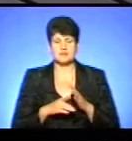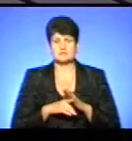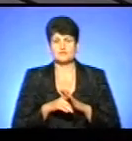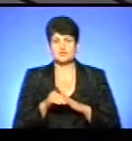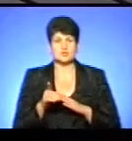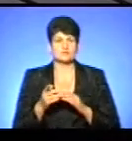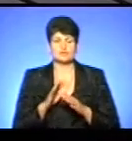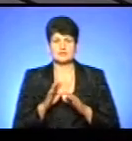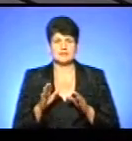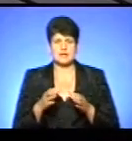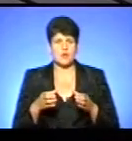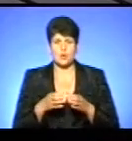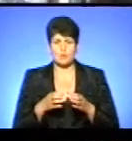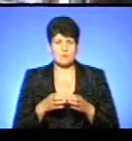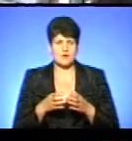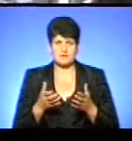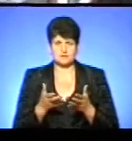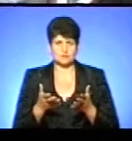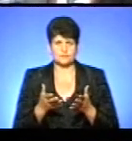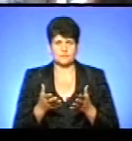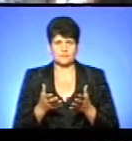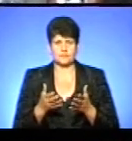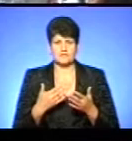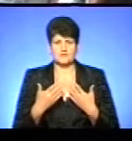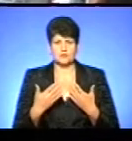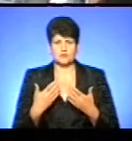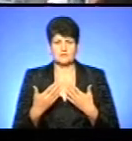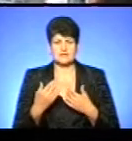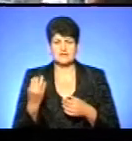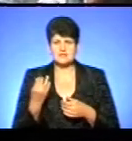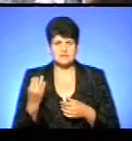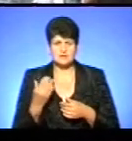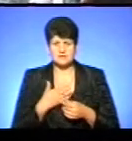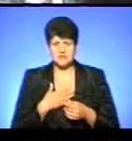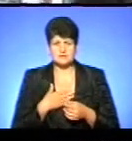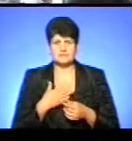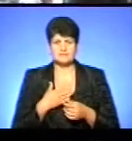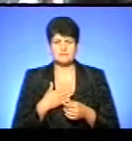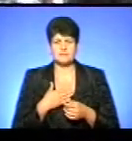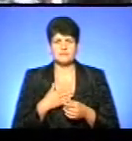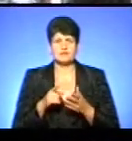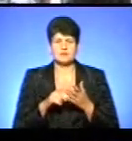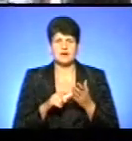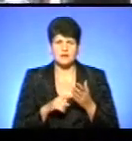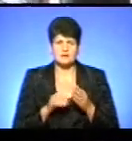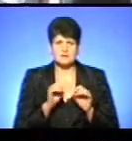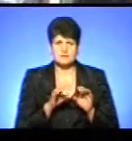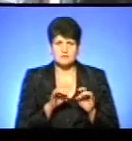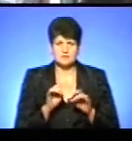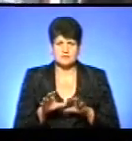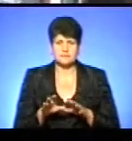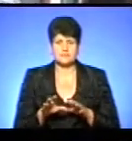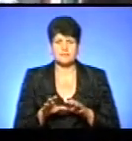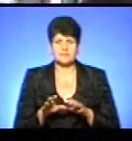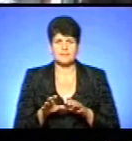Спочатку не компактне надість до нас ставляться, не цікавляться нашим. Зараз, знаєте, аналізи, все, і такий